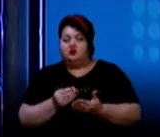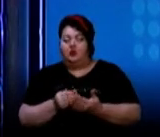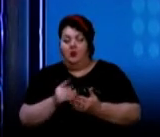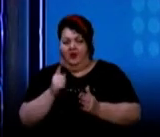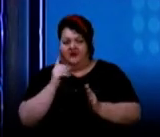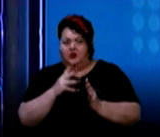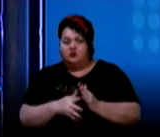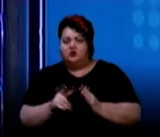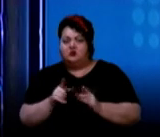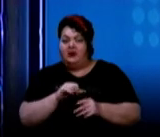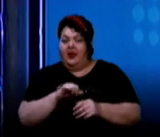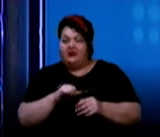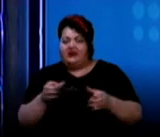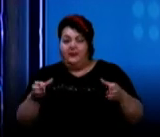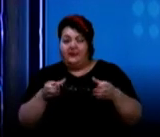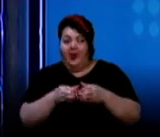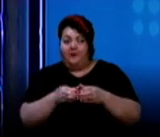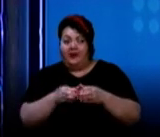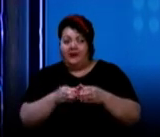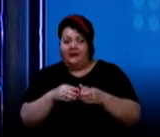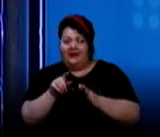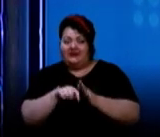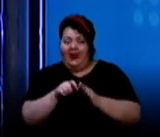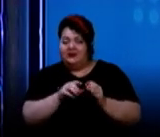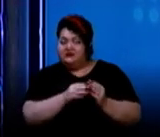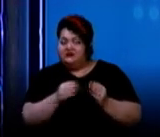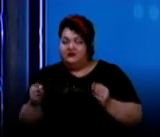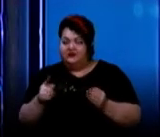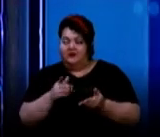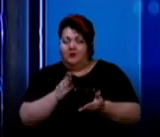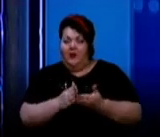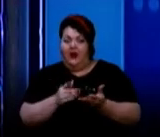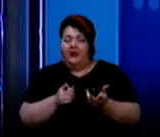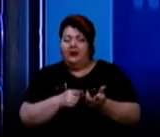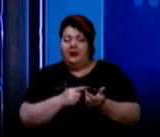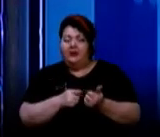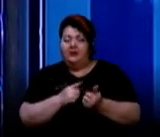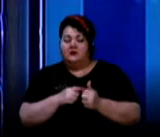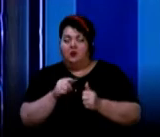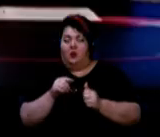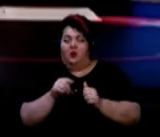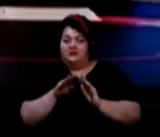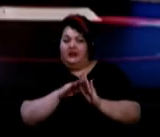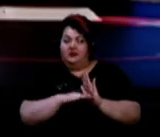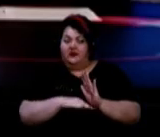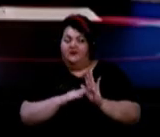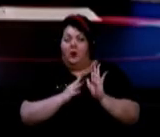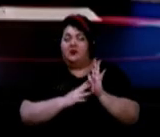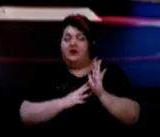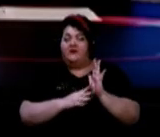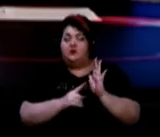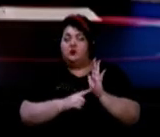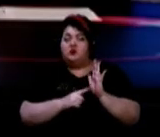розумієте, що сам набір тестів, він має кількість на складову. Тобто, 96